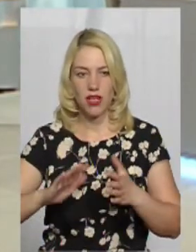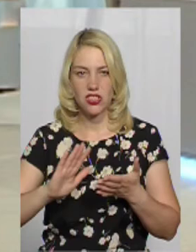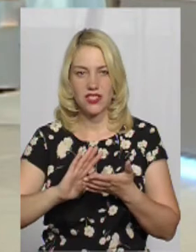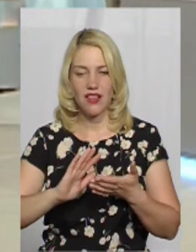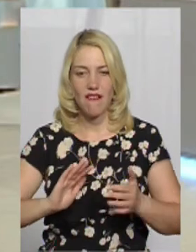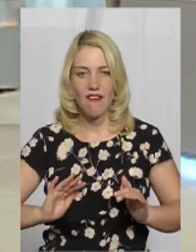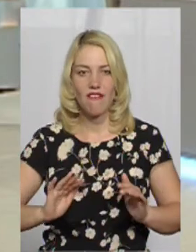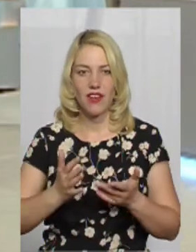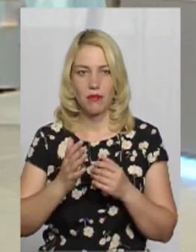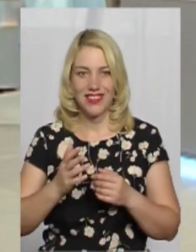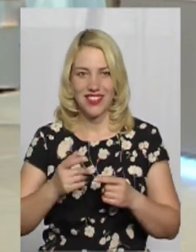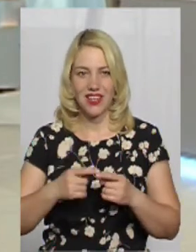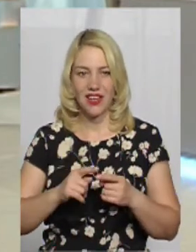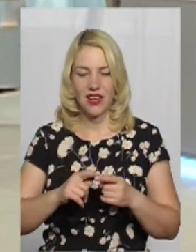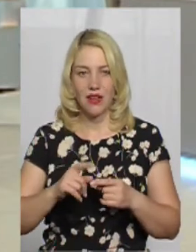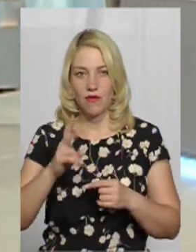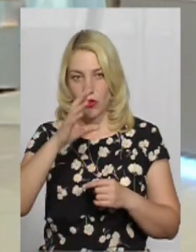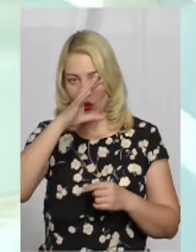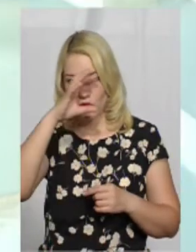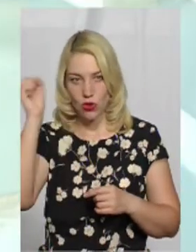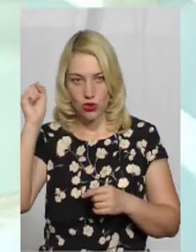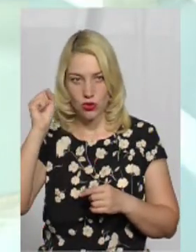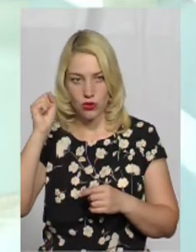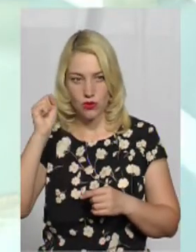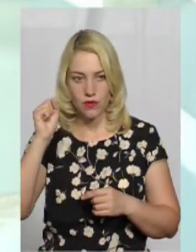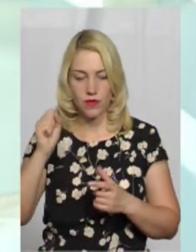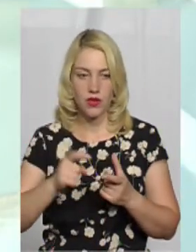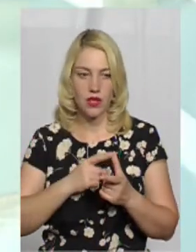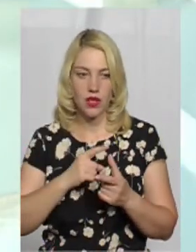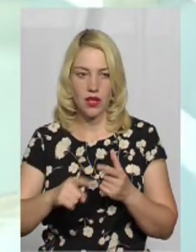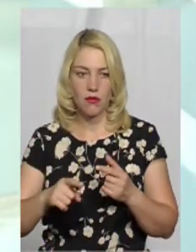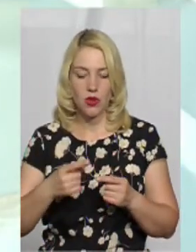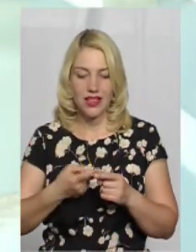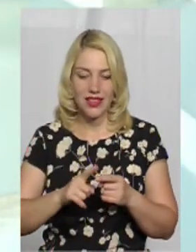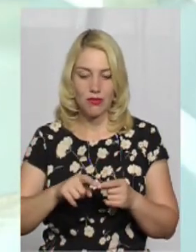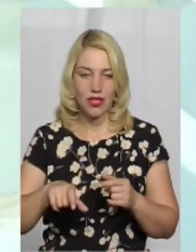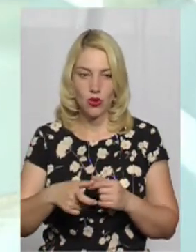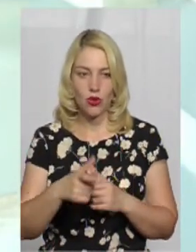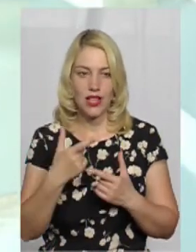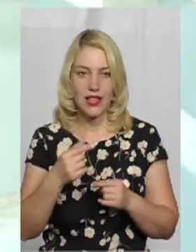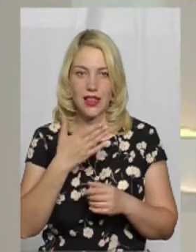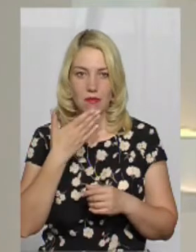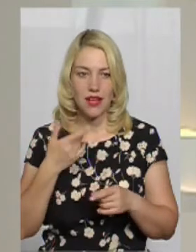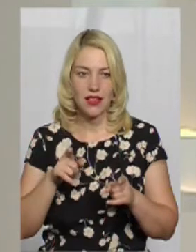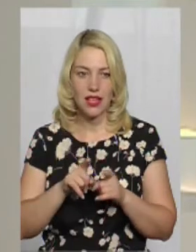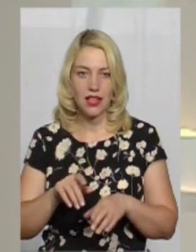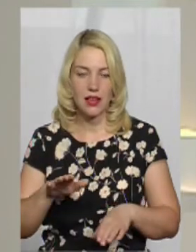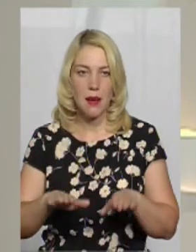якраз таке перевезення здійснюється або в нічний час, або тими автомобільними дорогами, де майданчики просто відсутні.